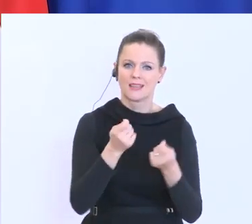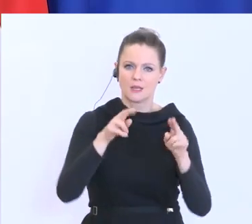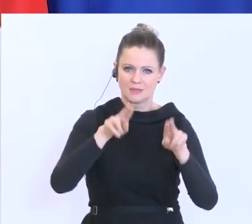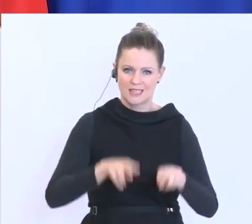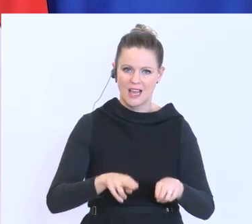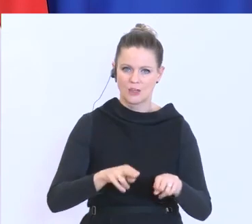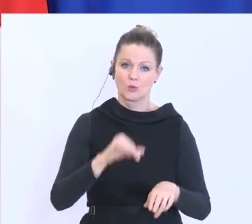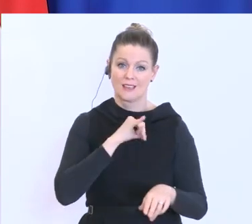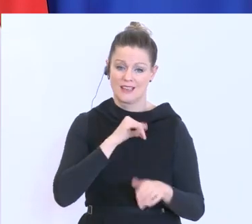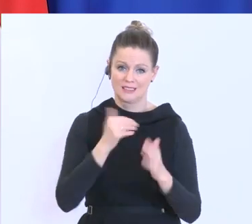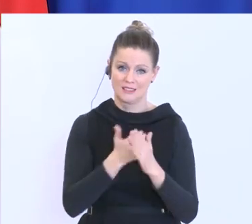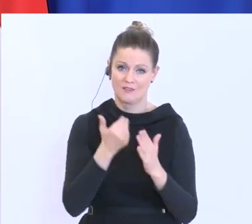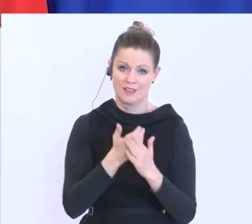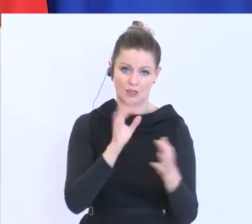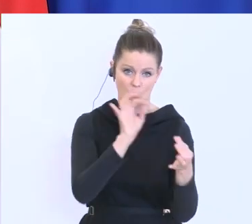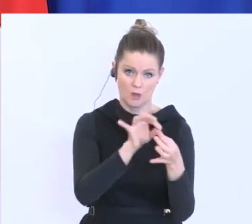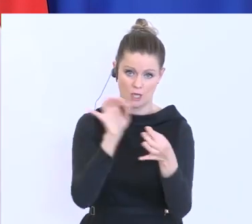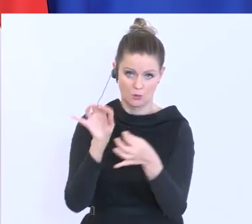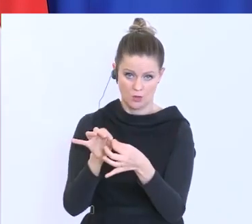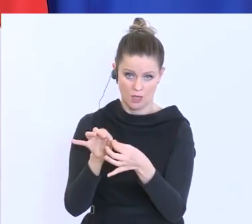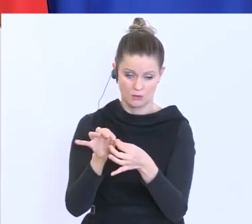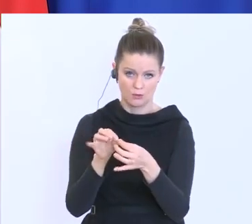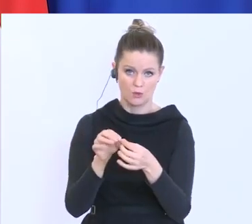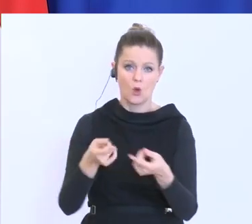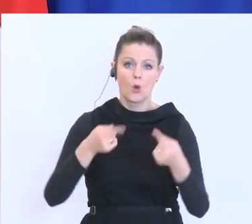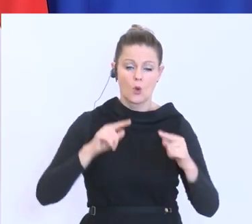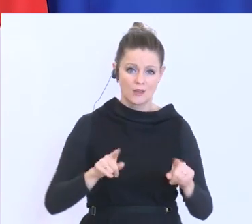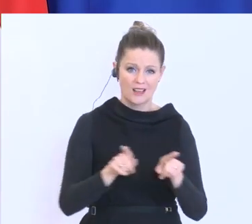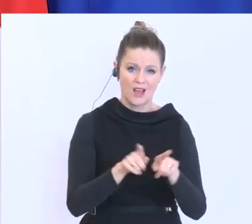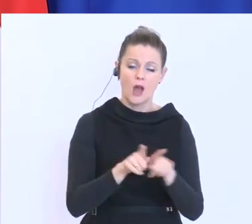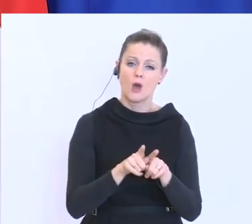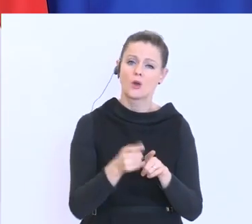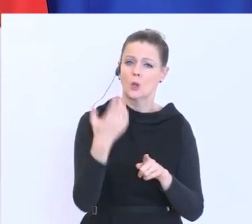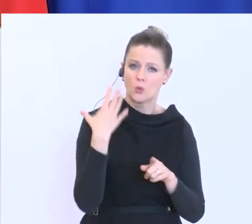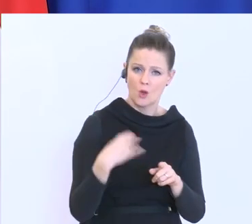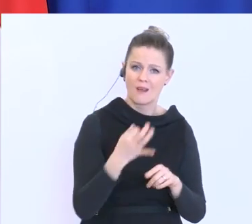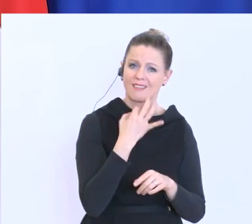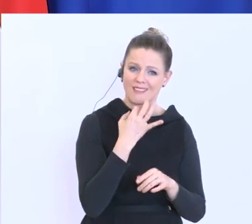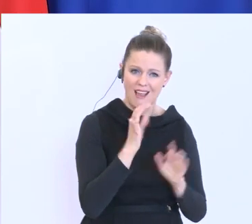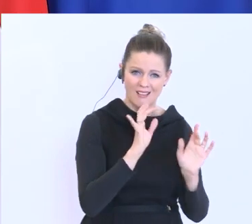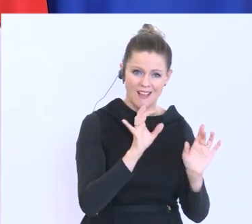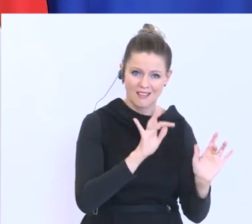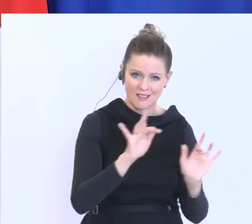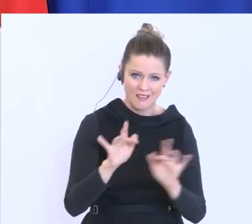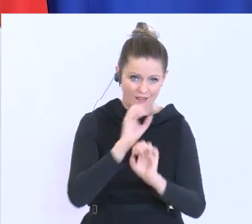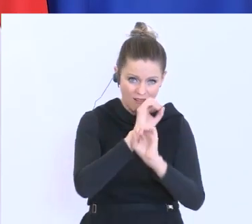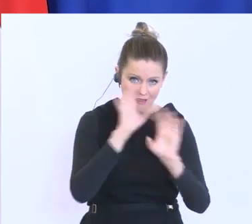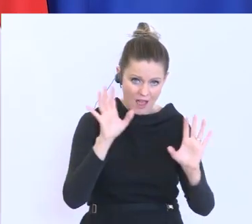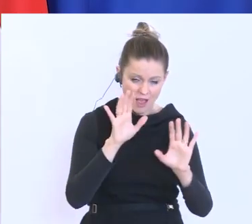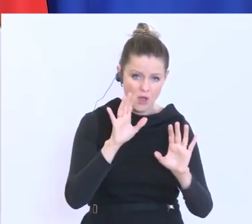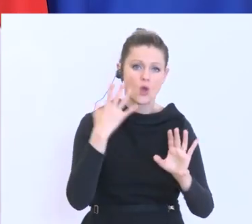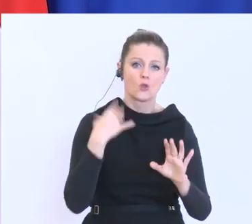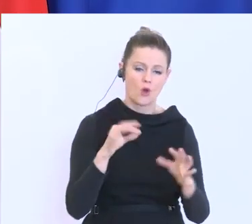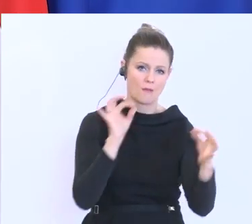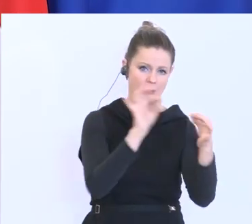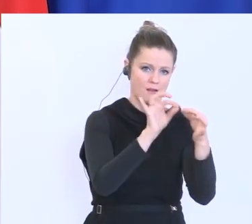den zuständigen Interessensvertretungen Kontakt aufnehmen und dann auch noch einmal, wenn Details geklärt sind, mit dem AMS